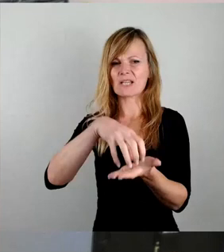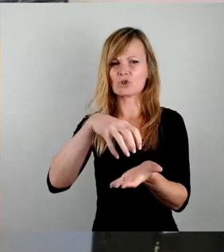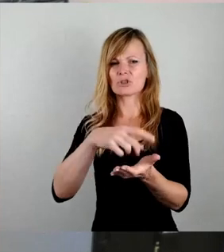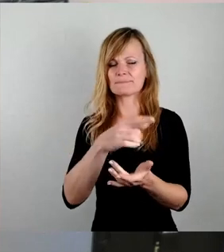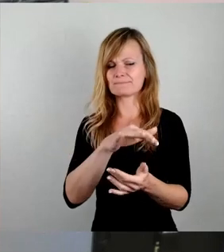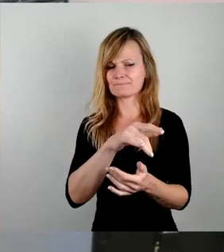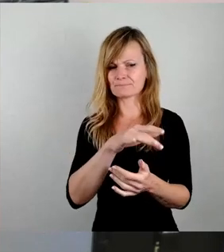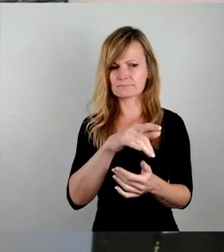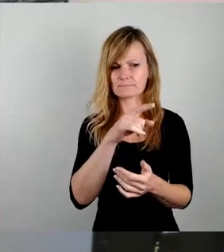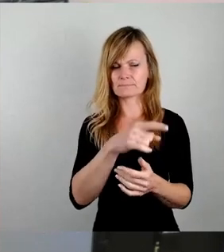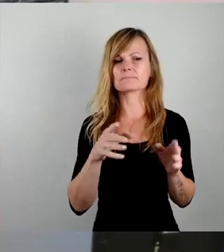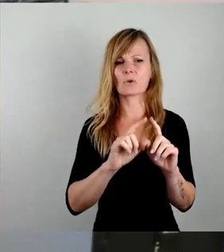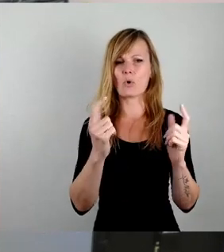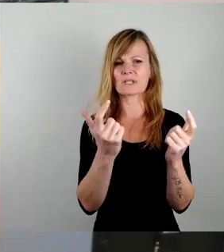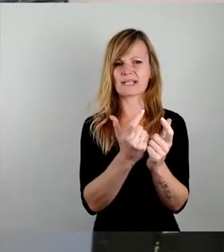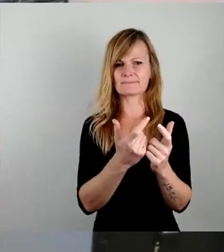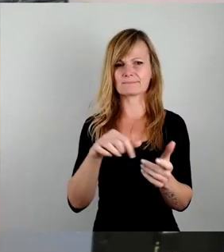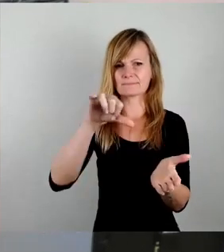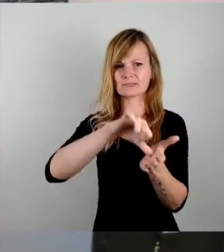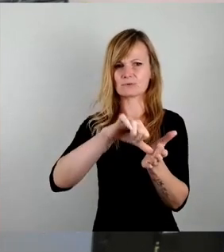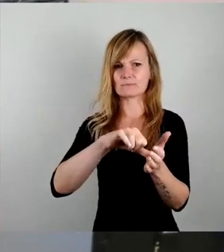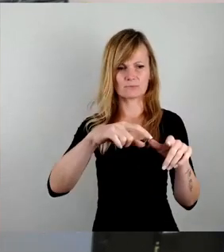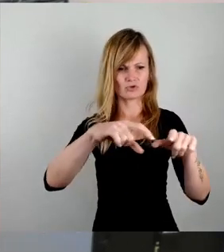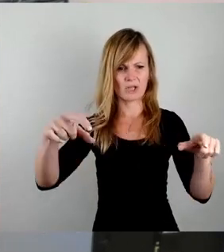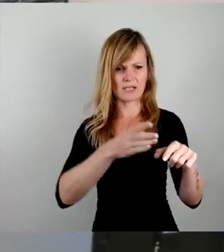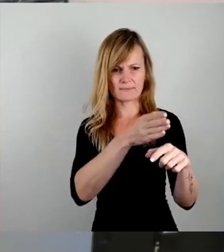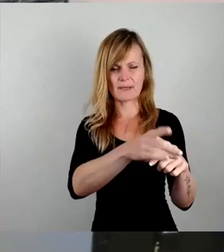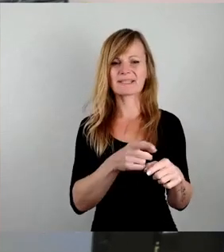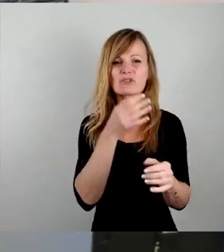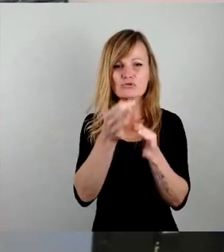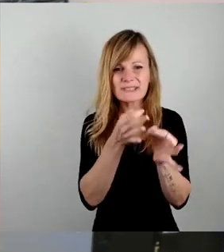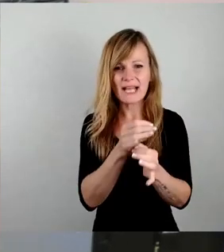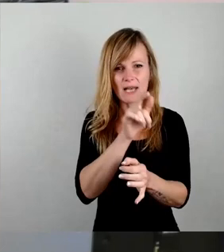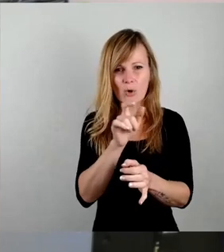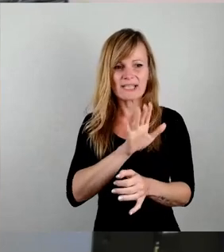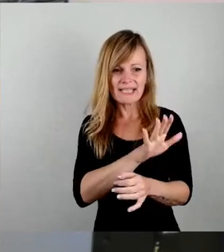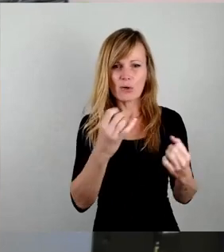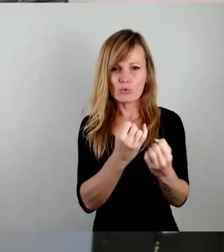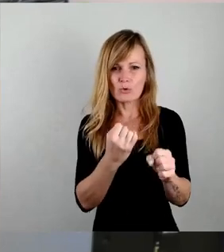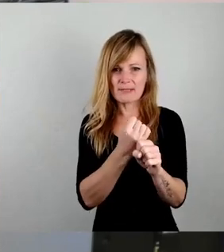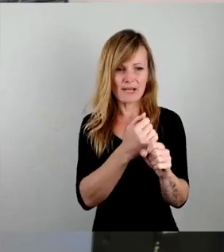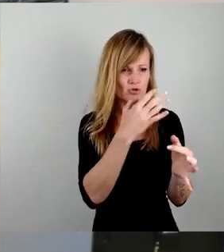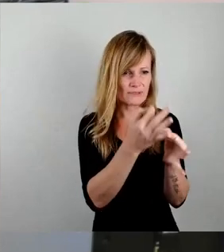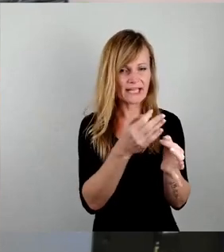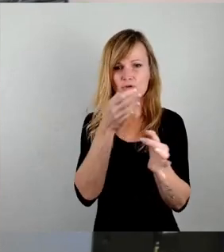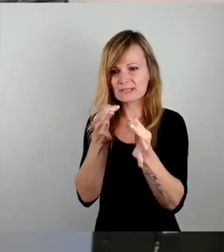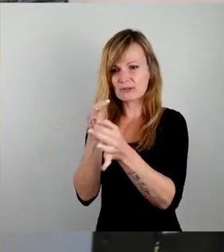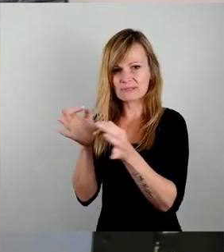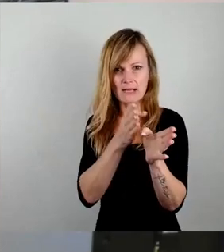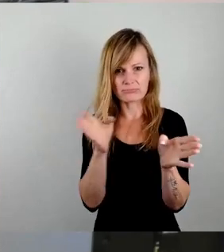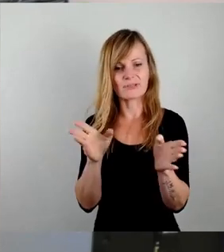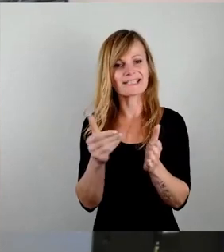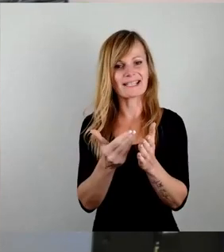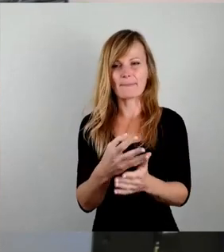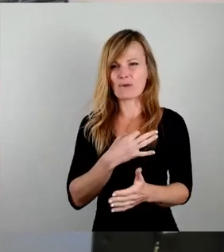Kongresszentrum, wo es über die Straße geht. Das sind aber alles spezialisierte Leute, die ihre Übungen machen. Insofern erschließt sich uns ein